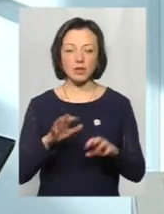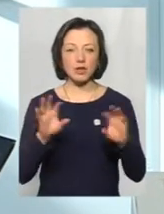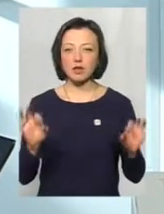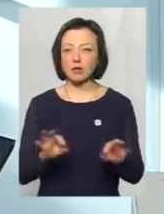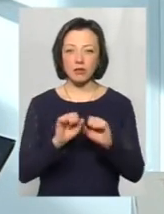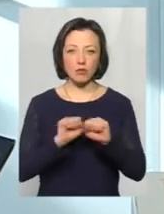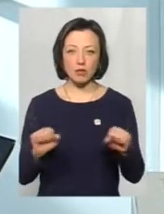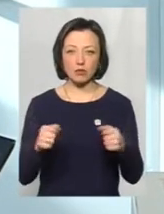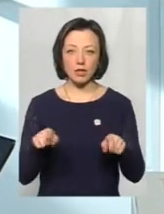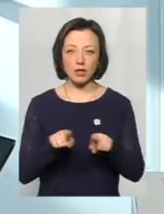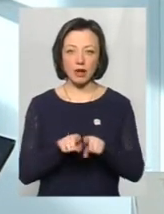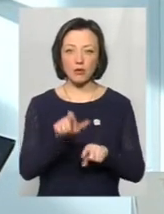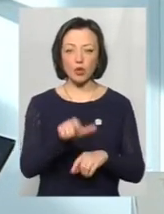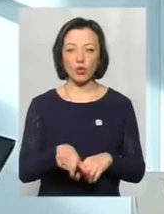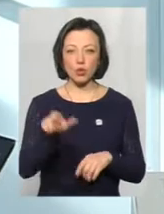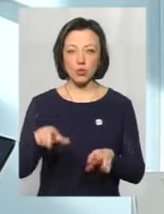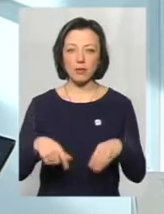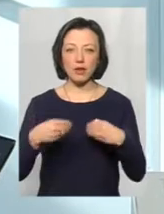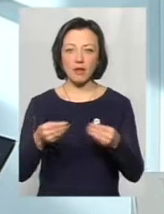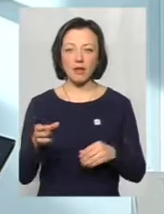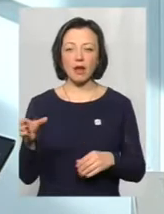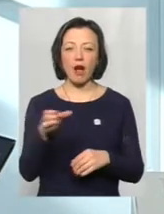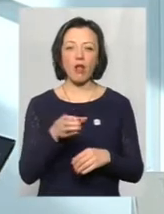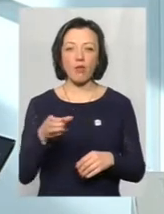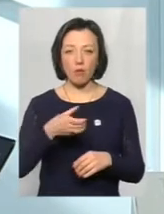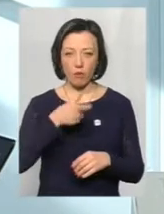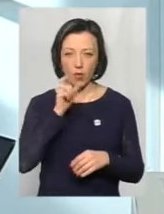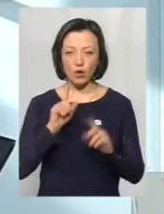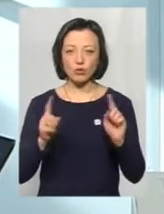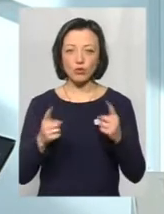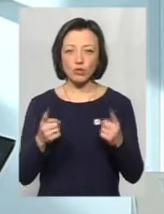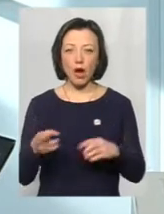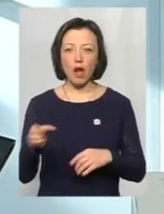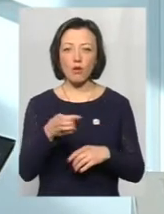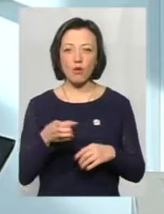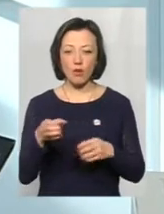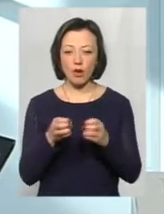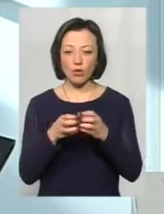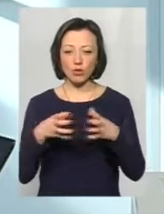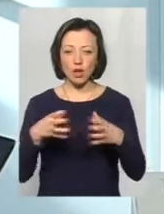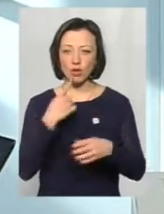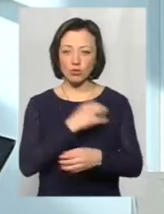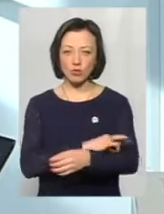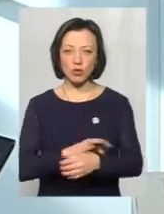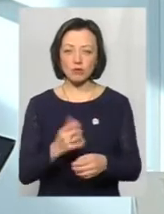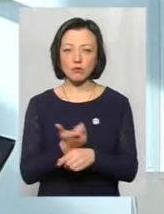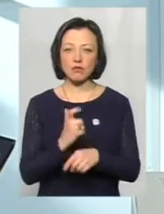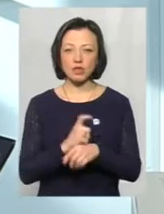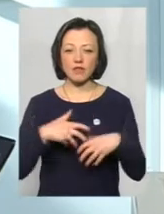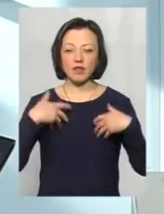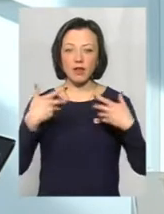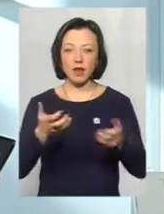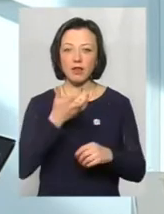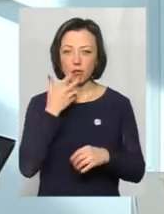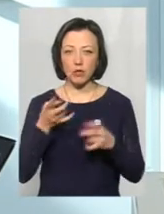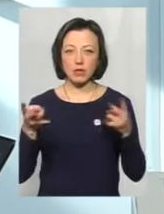разі не можна таким людям давати алкоголь, тому що алкоголь розширяється з суди, навпаки органівм ще більше віддає тепло.